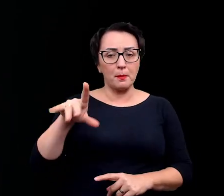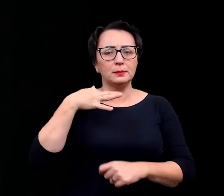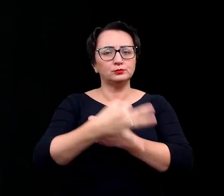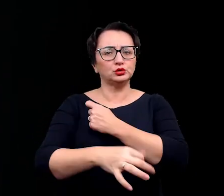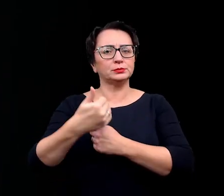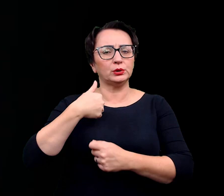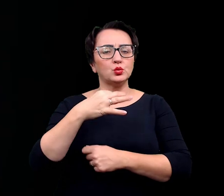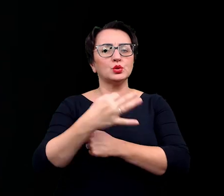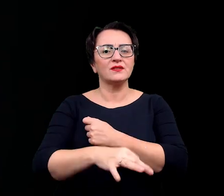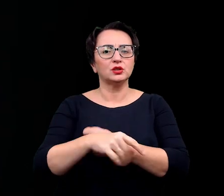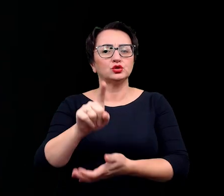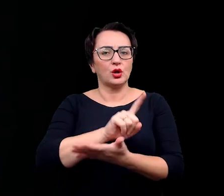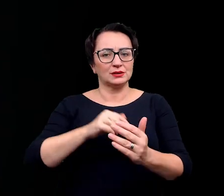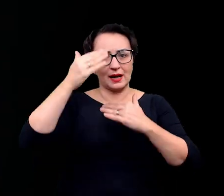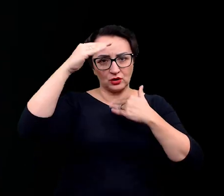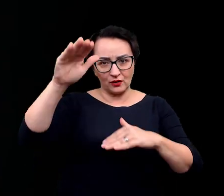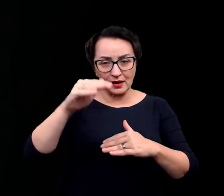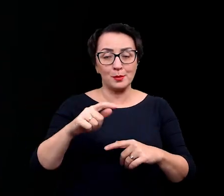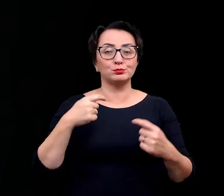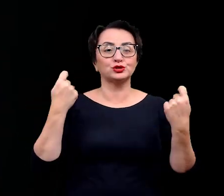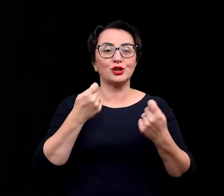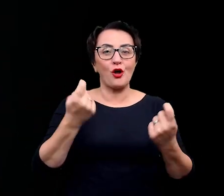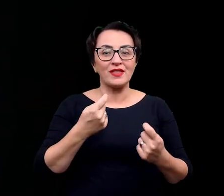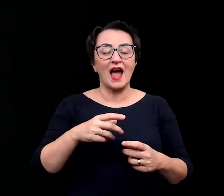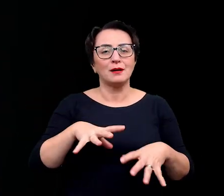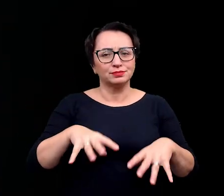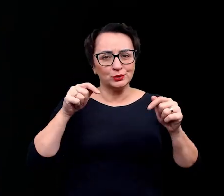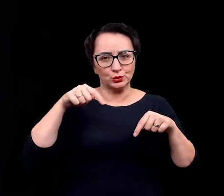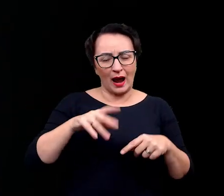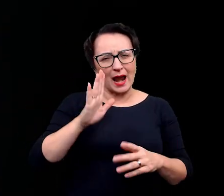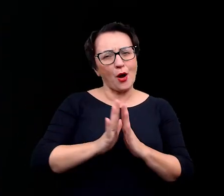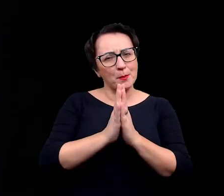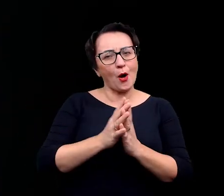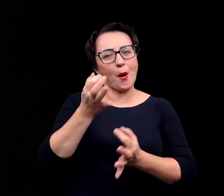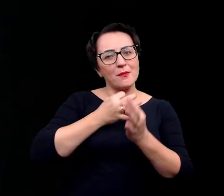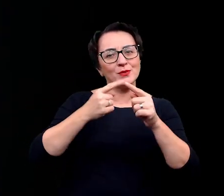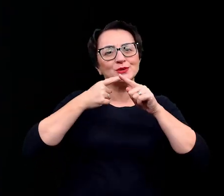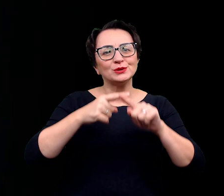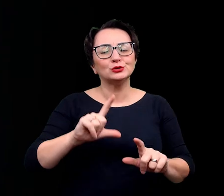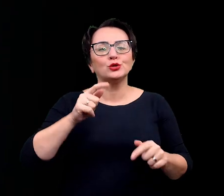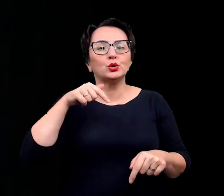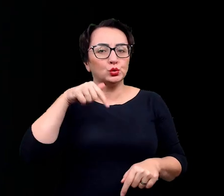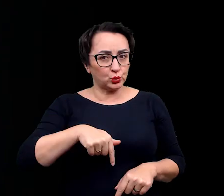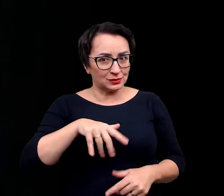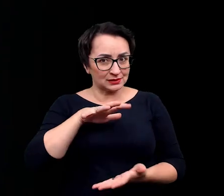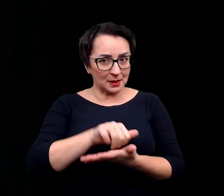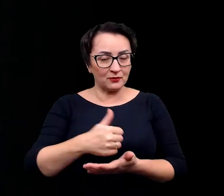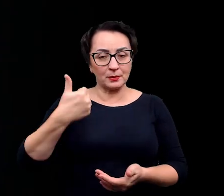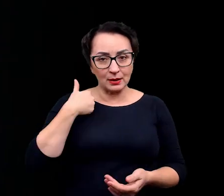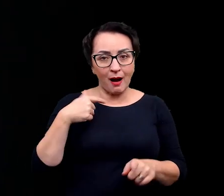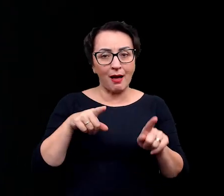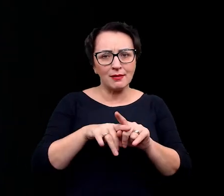Uniwersycie Śląskim w Katowicach, tutaj zaczęłaś swoją przygodę, ale żebyś nam tak pokrótce powiedziała, czym się tutaj zajmowałaś